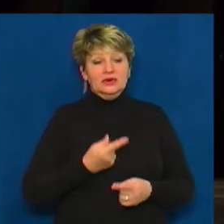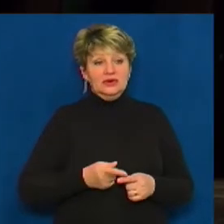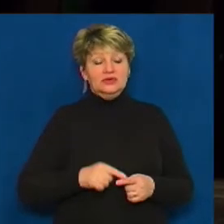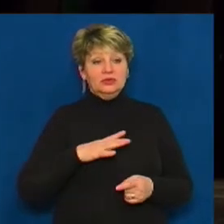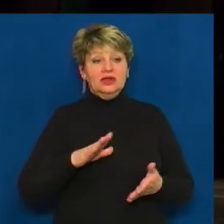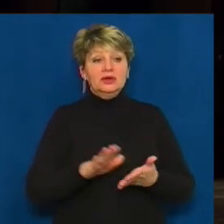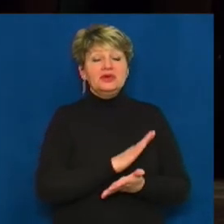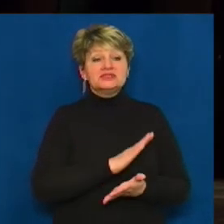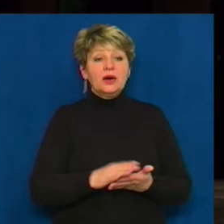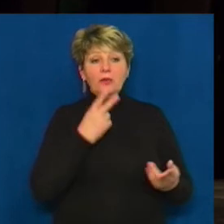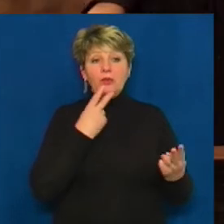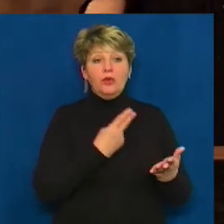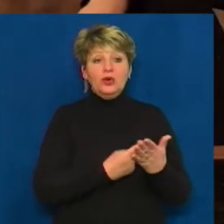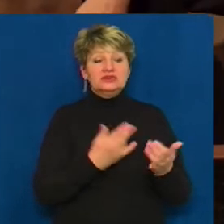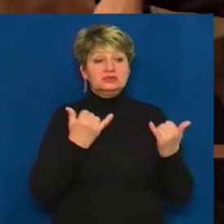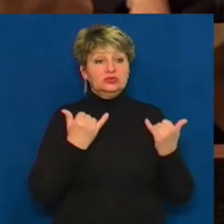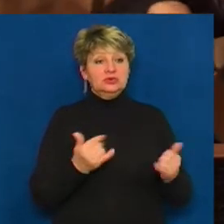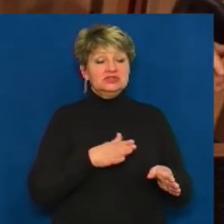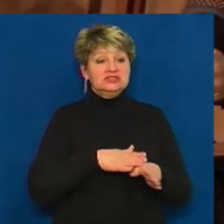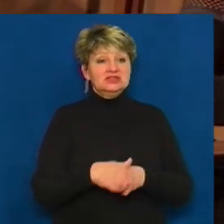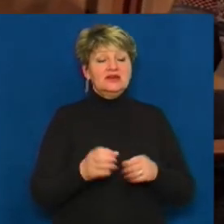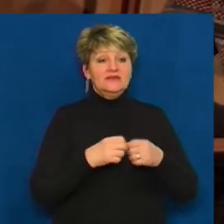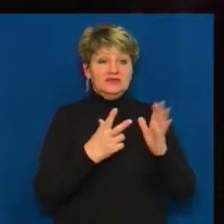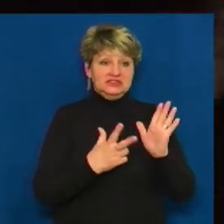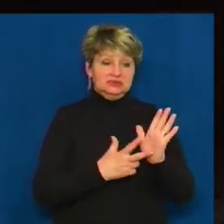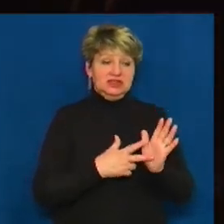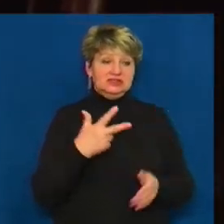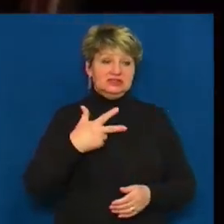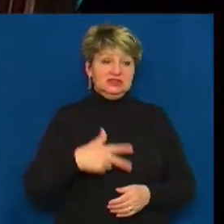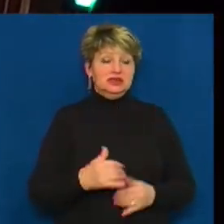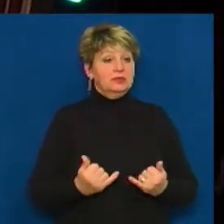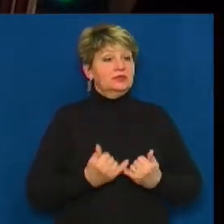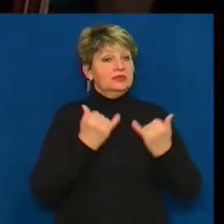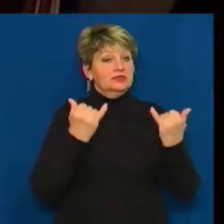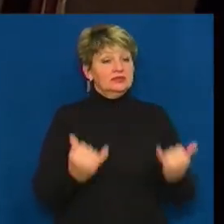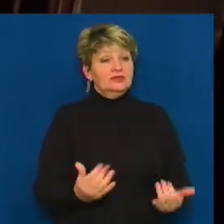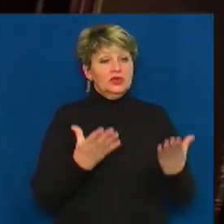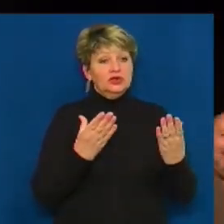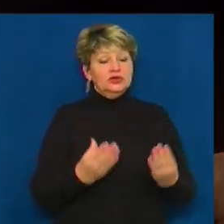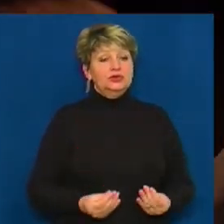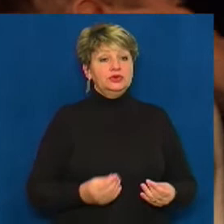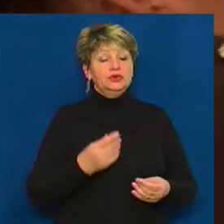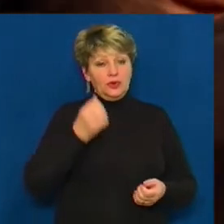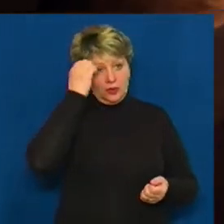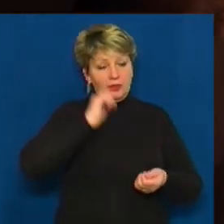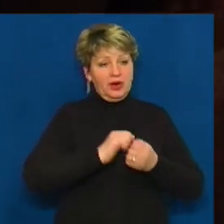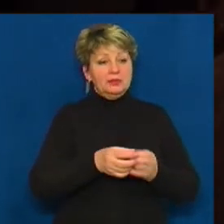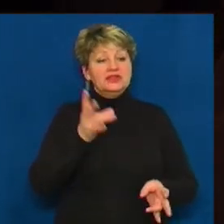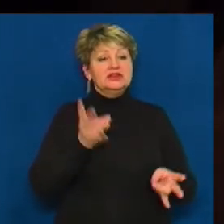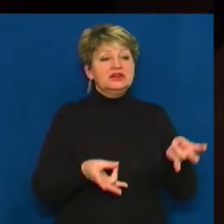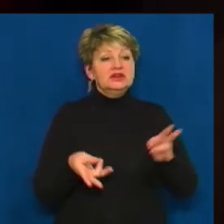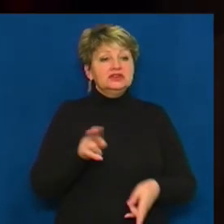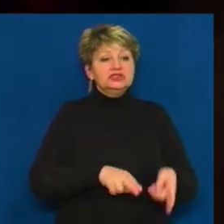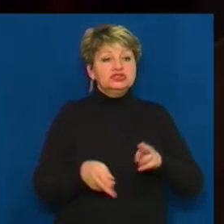Безкоштовний показ вистави відбудеться сьогодні о 18.30. Його присвятили Дню пам'яті жертв Голодоморів, що цьогоріч